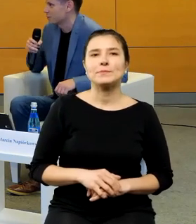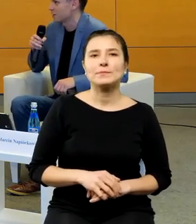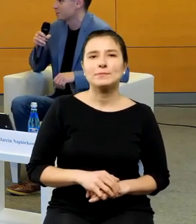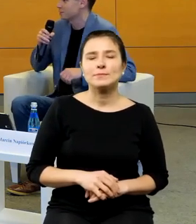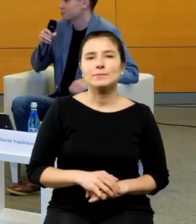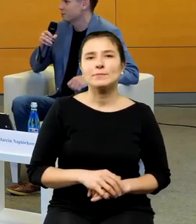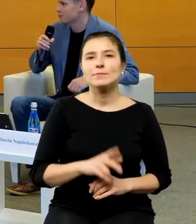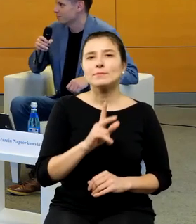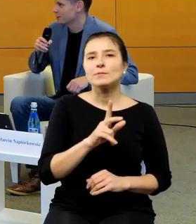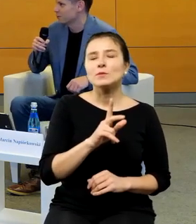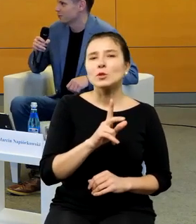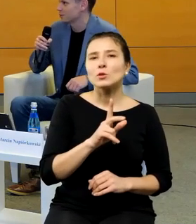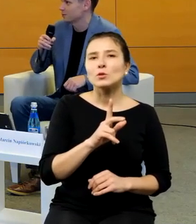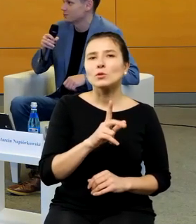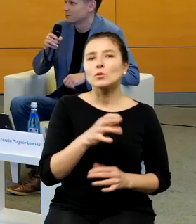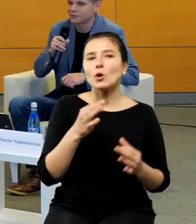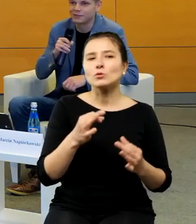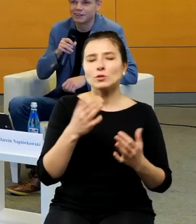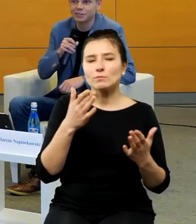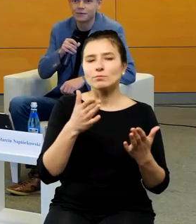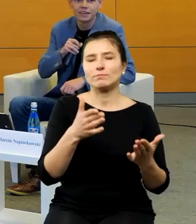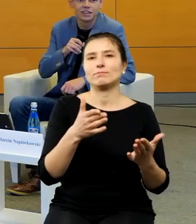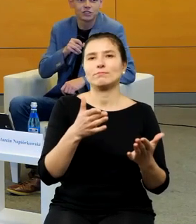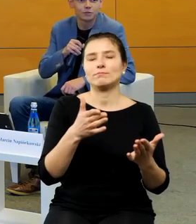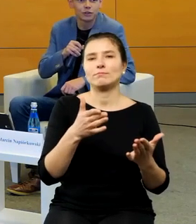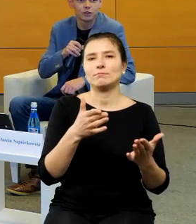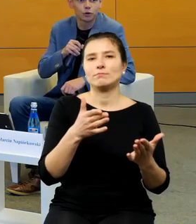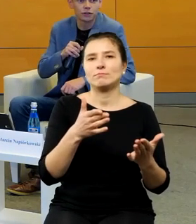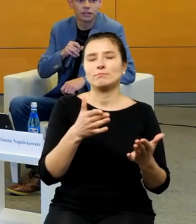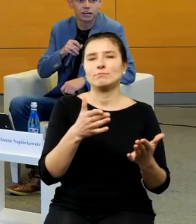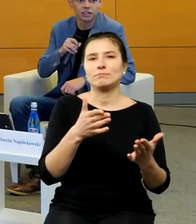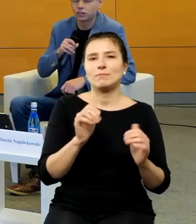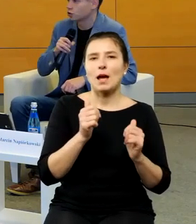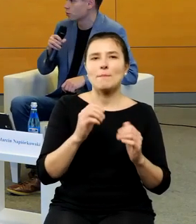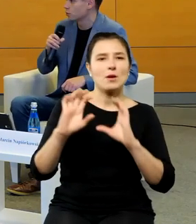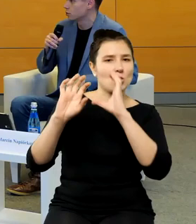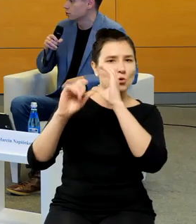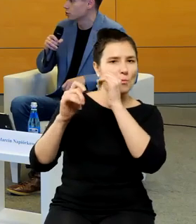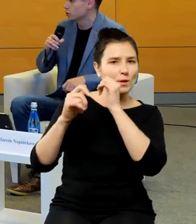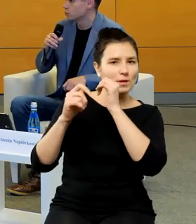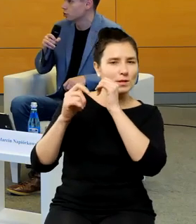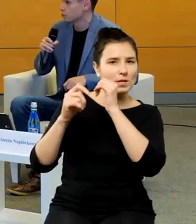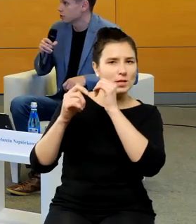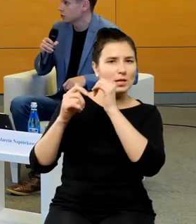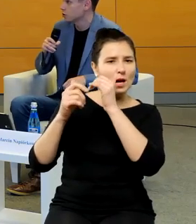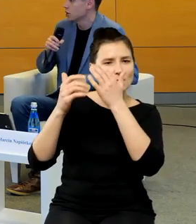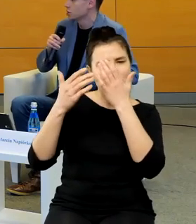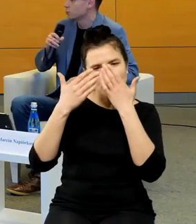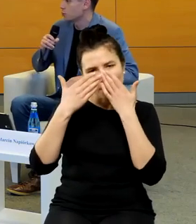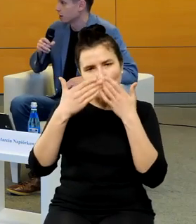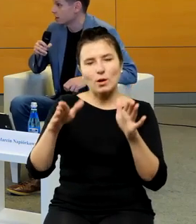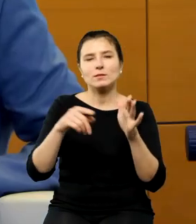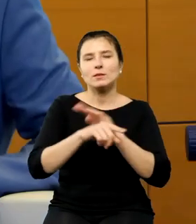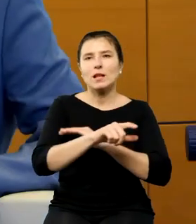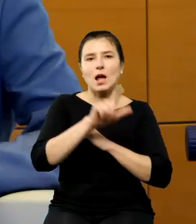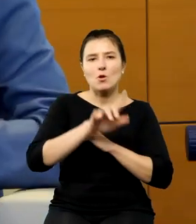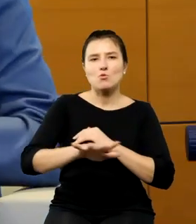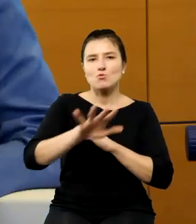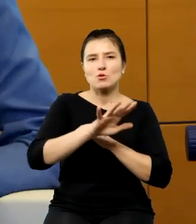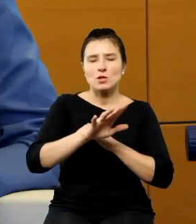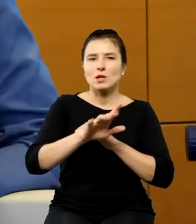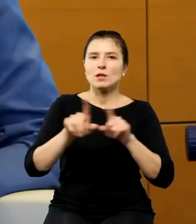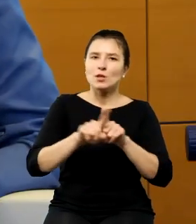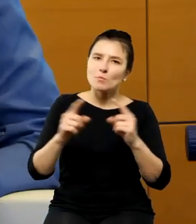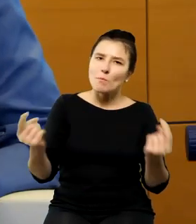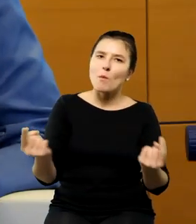tak socjalistycznie mi się powiedziało, do tego też będziemy nawiązywać, żeby Kopernika szerokiej publiczności przybliżyć, spopularyzować, ale